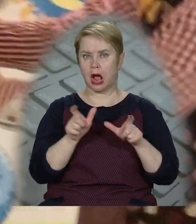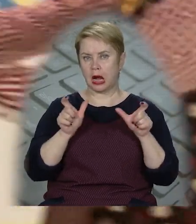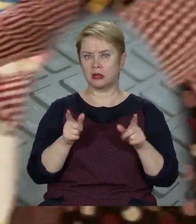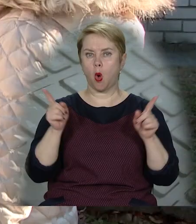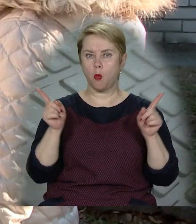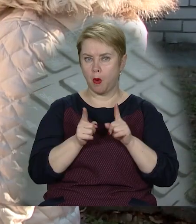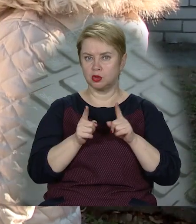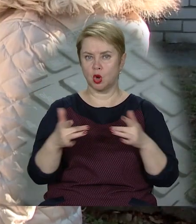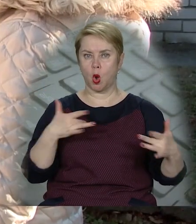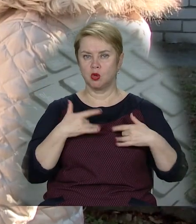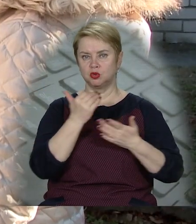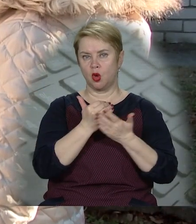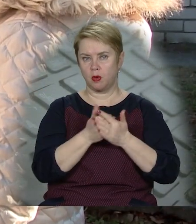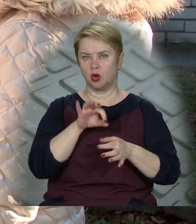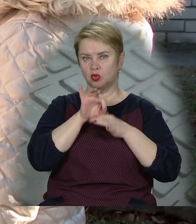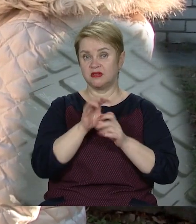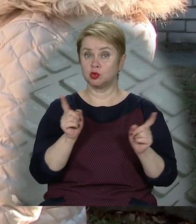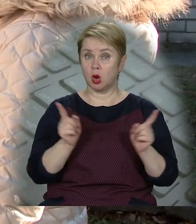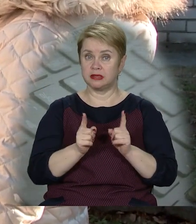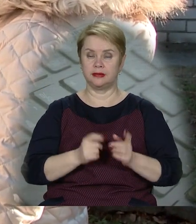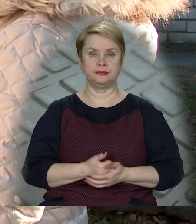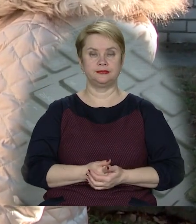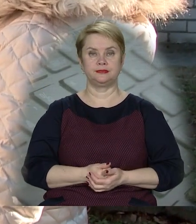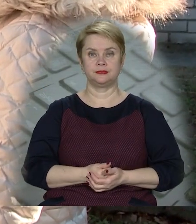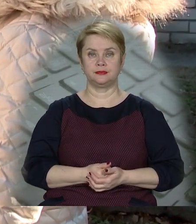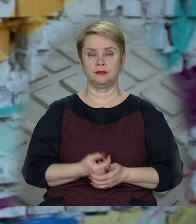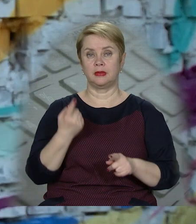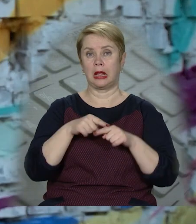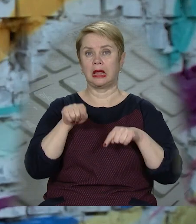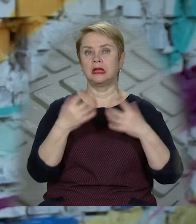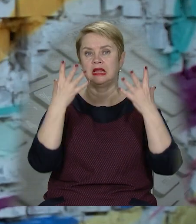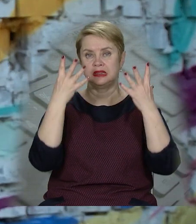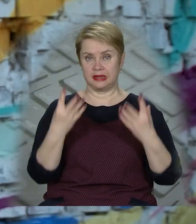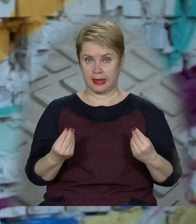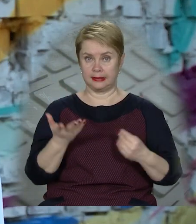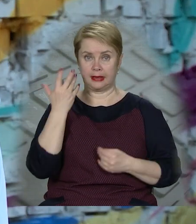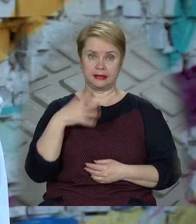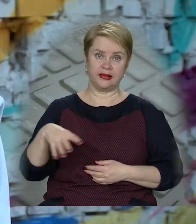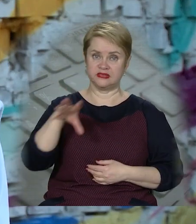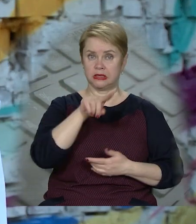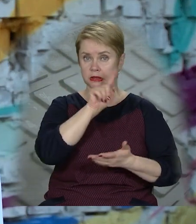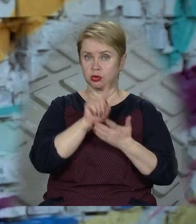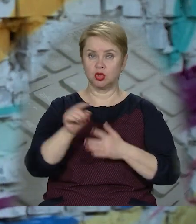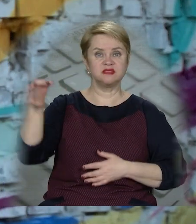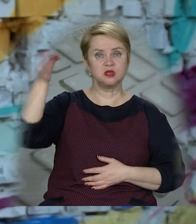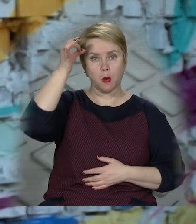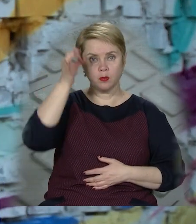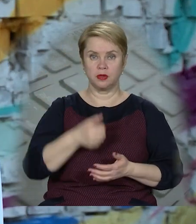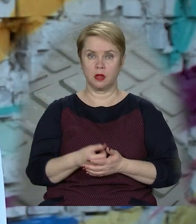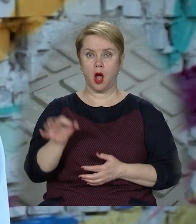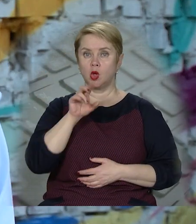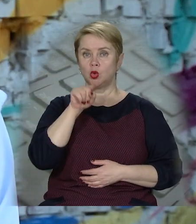карантинні обмеження концертну програму довелося скоротити. Цей день, коли всі ми маємо пам'ятати